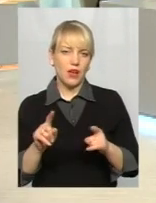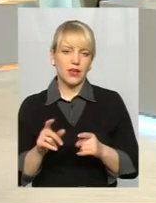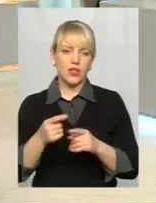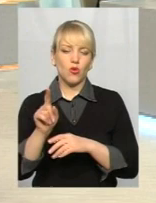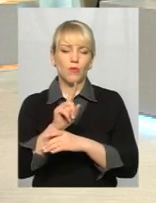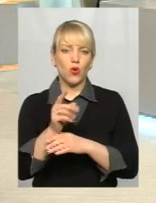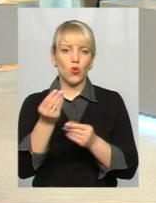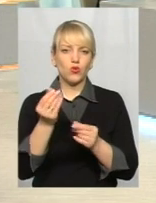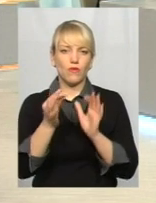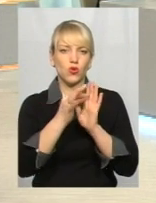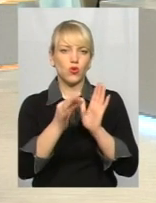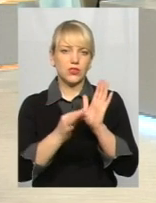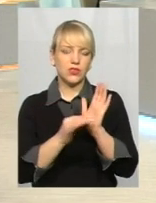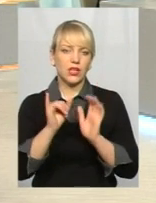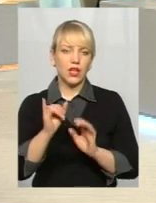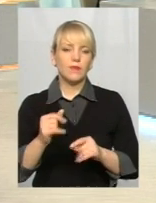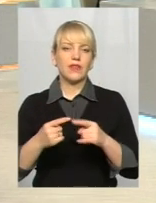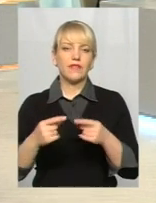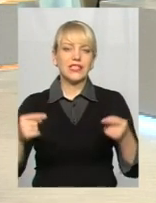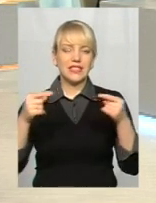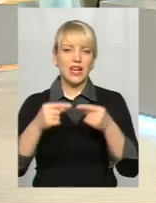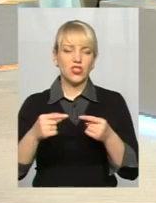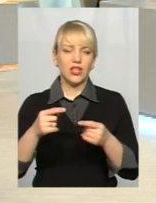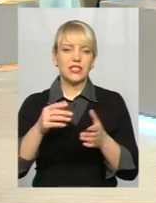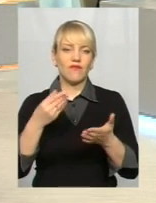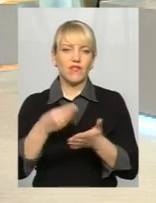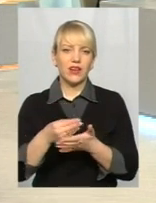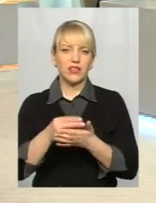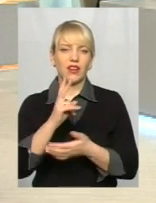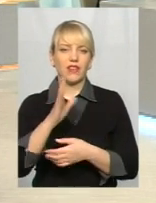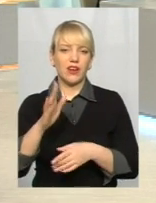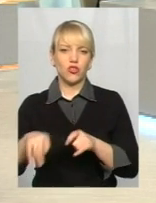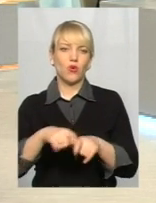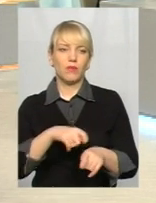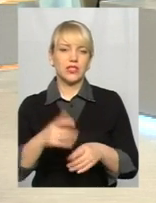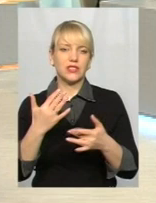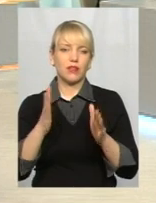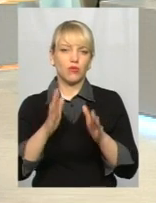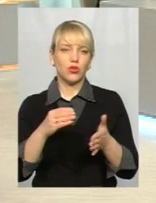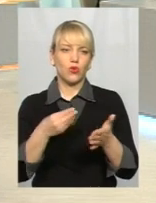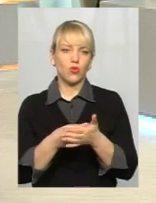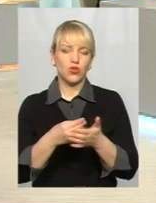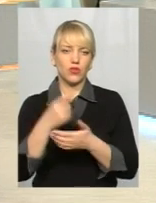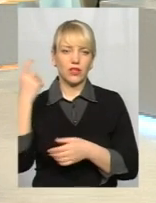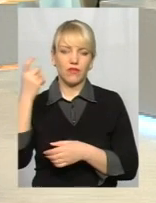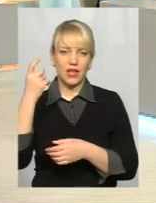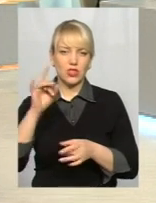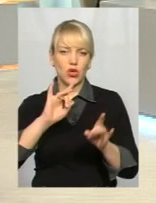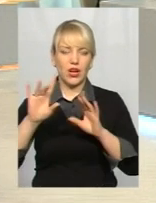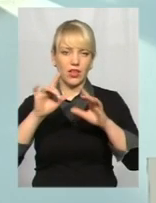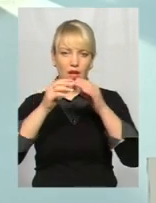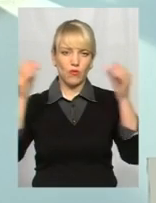-грошової оцінки. І тоді визначалась вартість квадратного метра, який буде коштувати власнику рекламної конструкції.